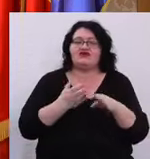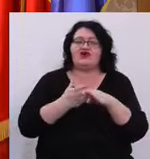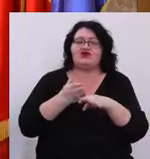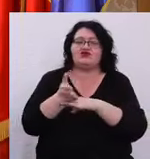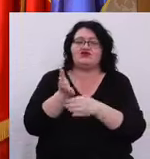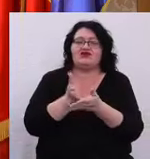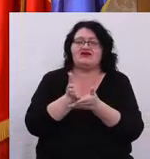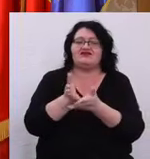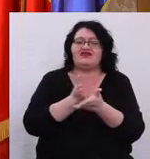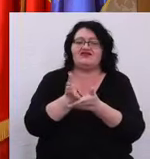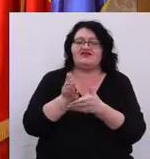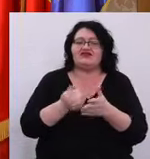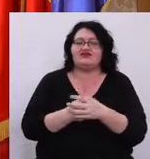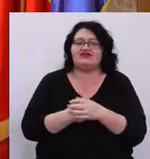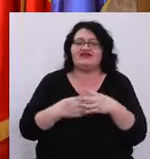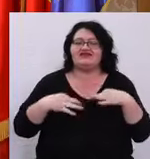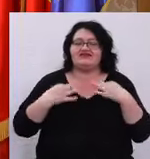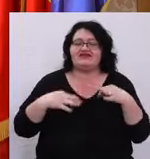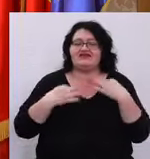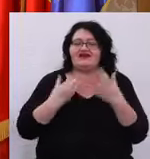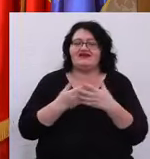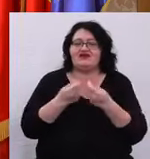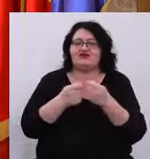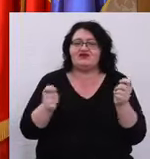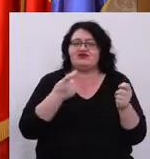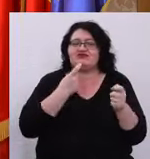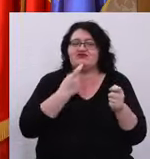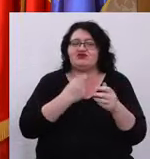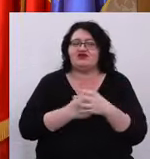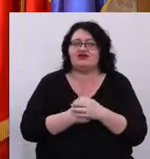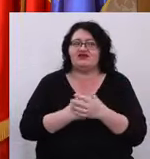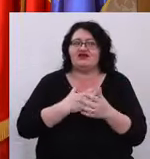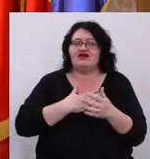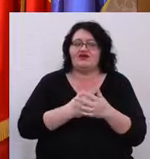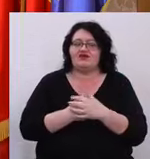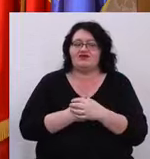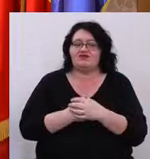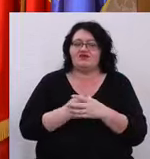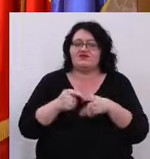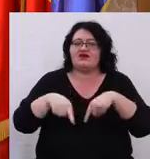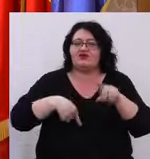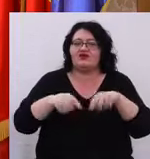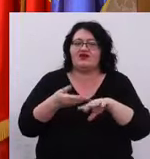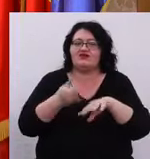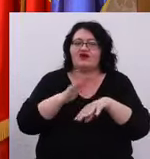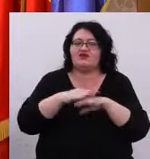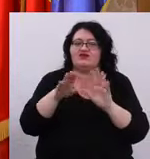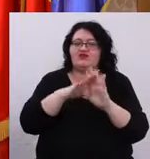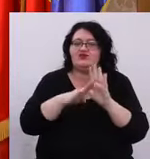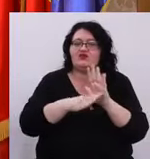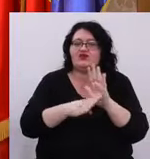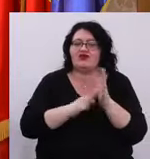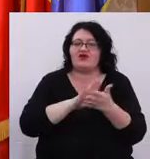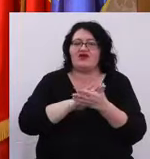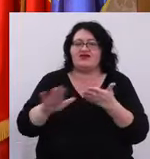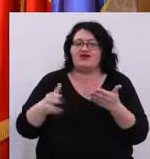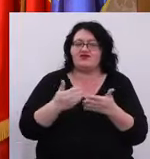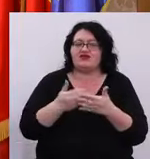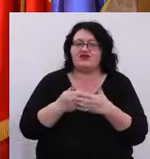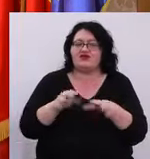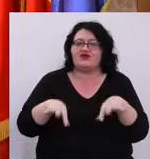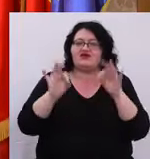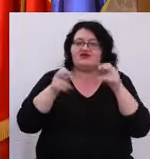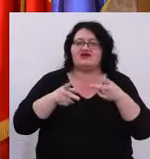accesul la servicii de sănătate pentru toți timișoreni. Avem în derulare mai multe programe gratuite pentru